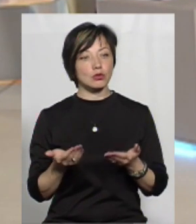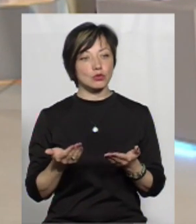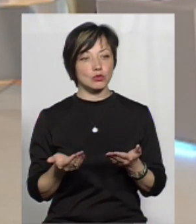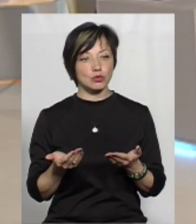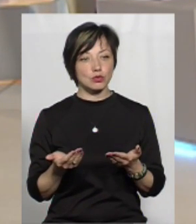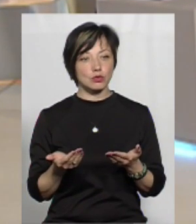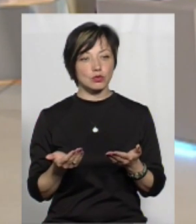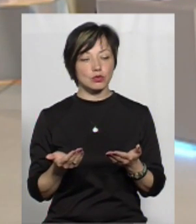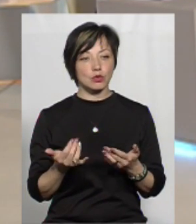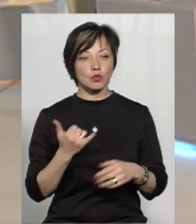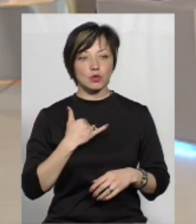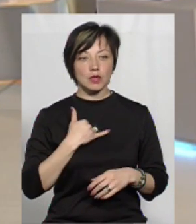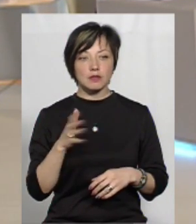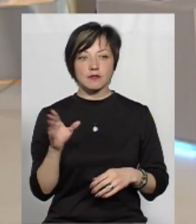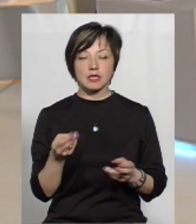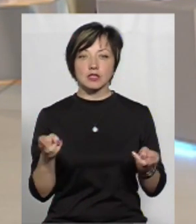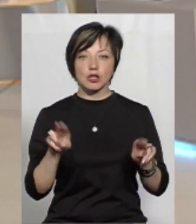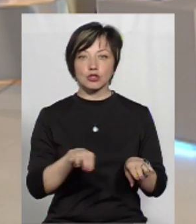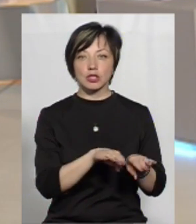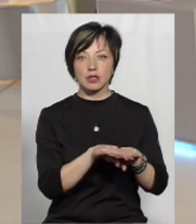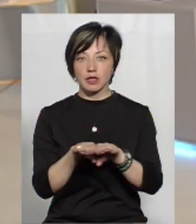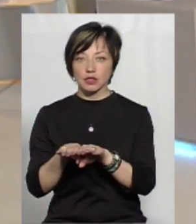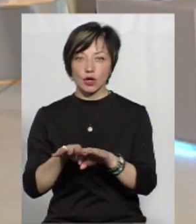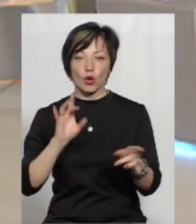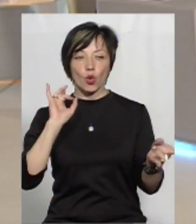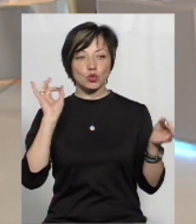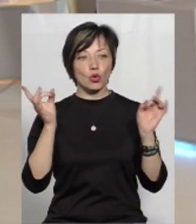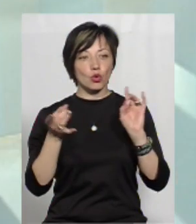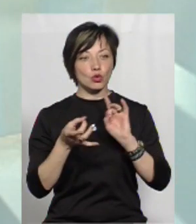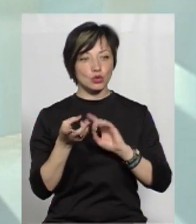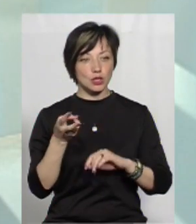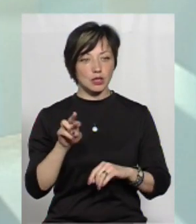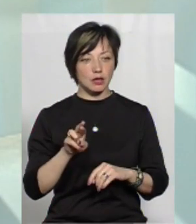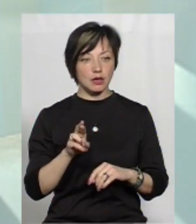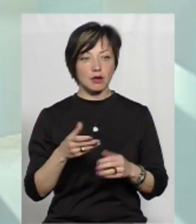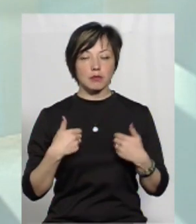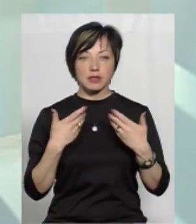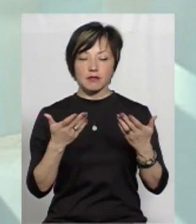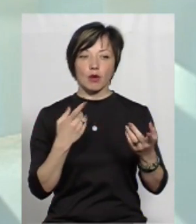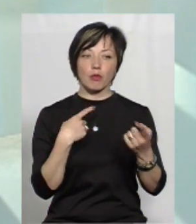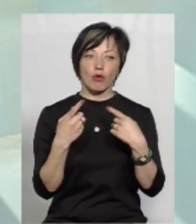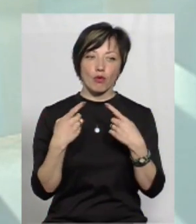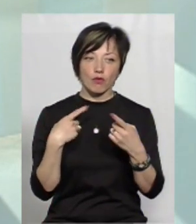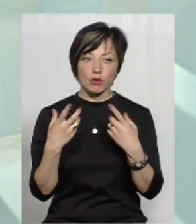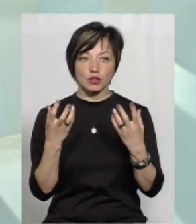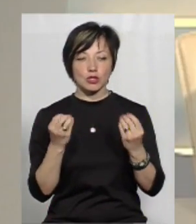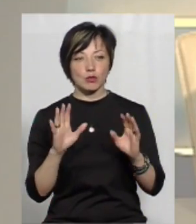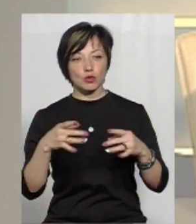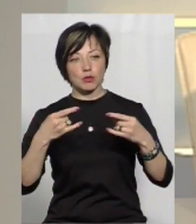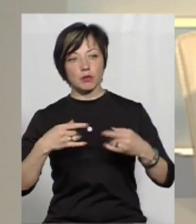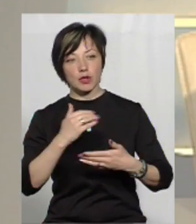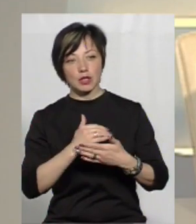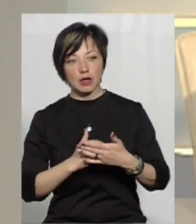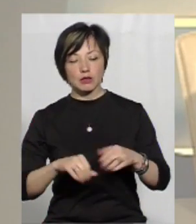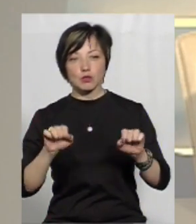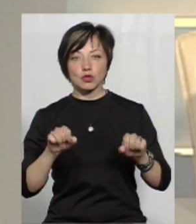нас все залишиться на рівні розголошення, тобто, ми з вами поговоримо, ще будуть передачі,